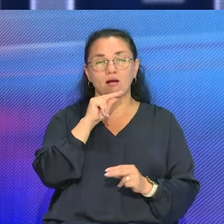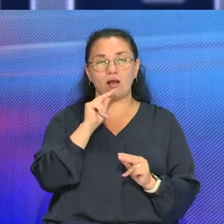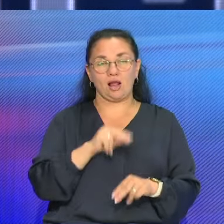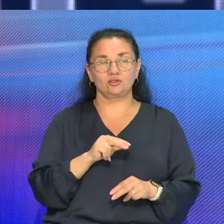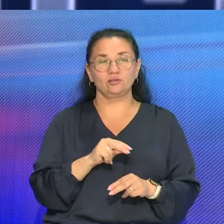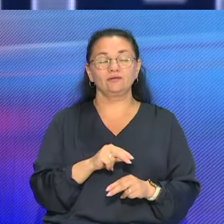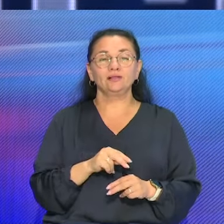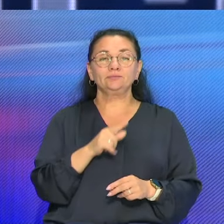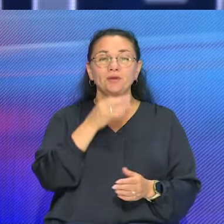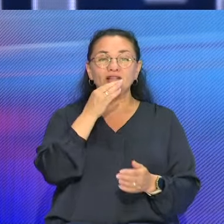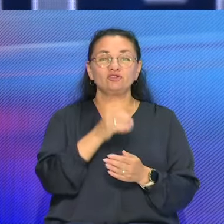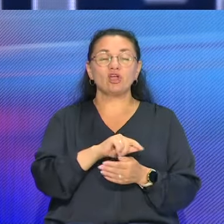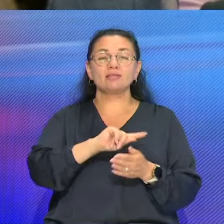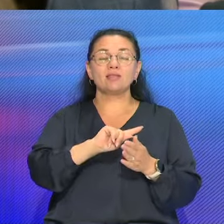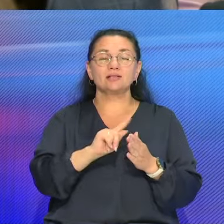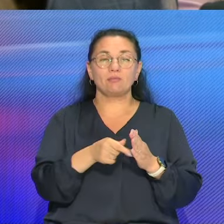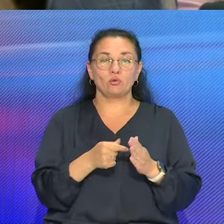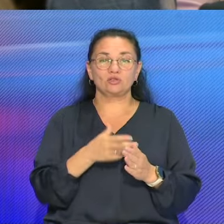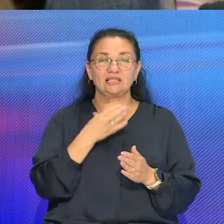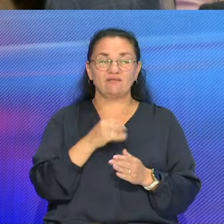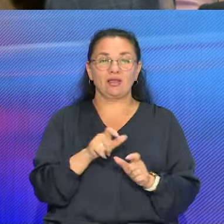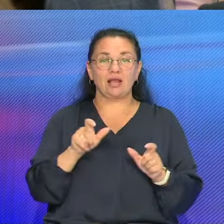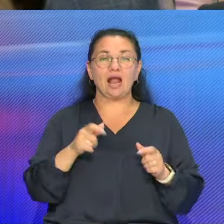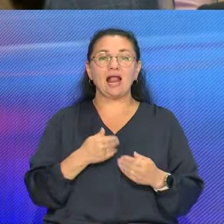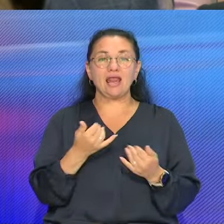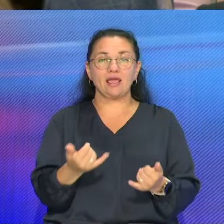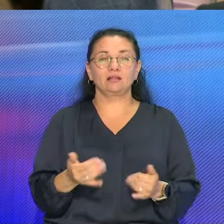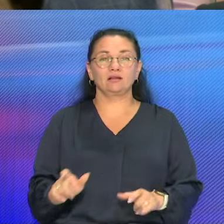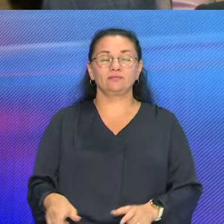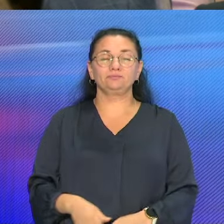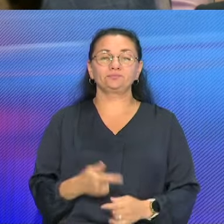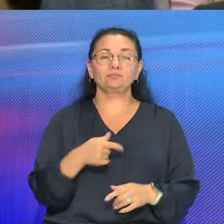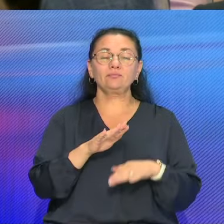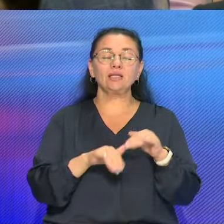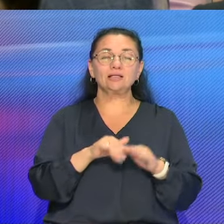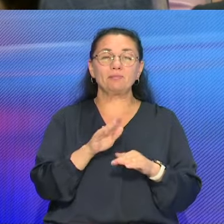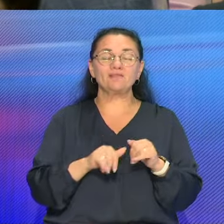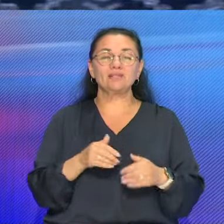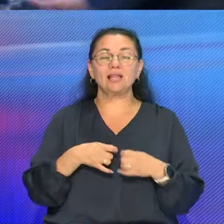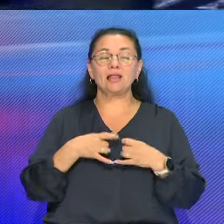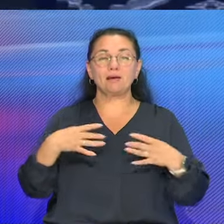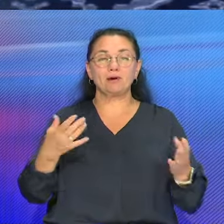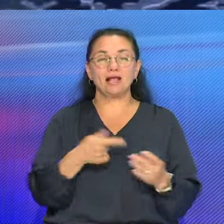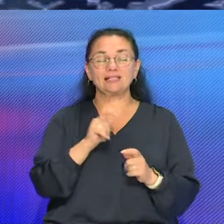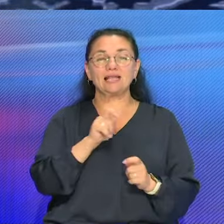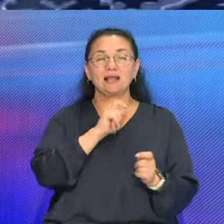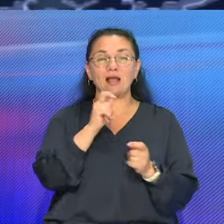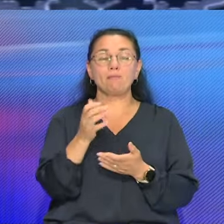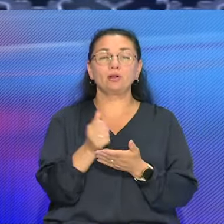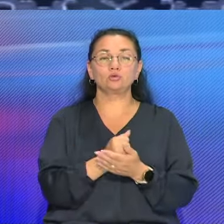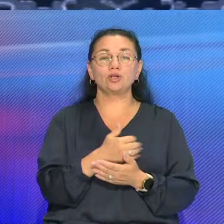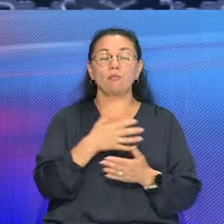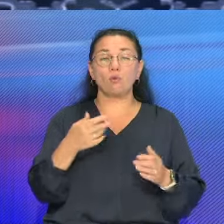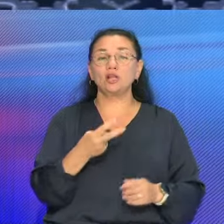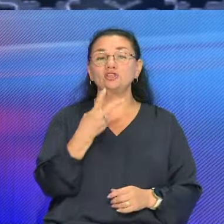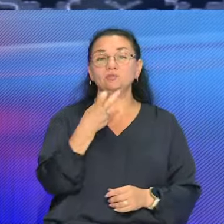наших граждан и своих клиентов. До профессийного свята на церемонии у Знагороды отримали больше за